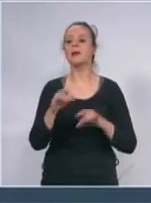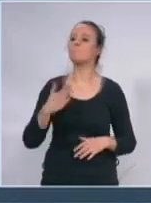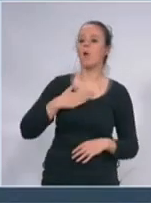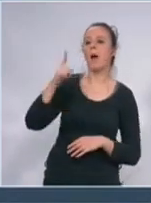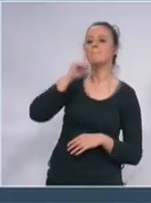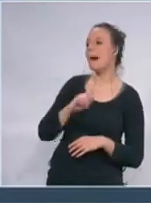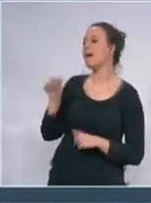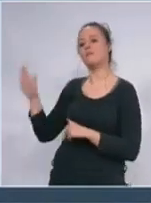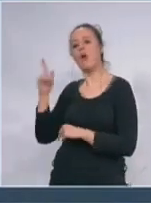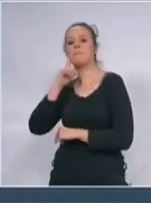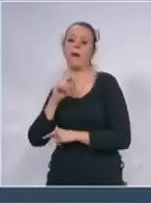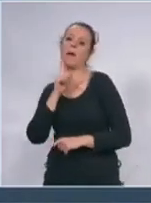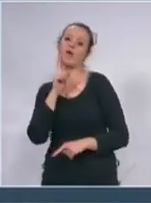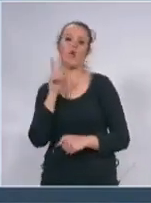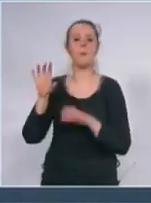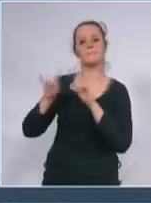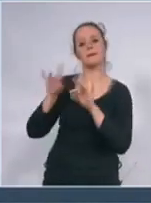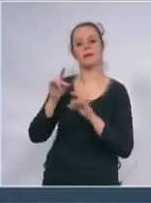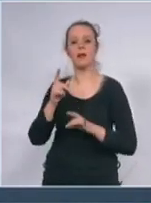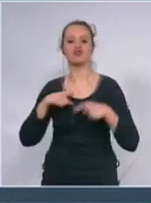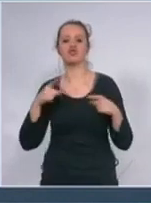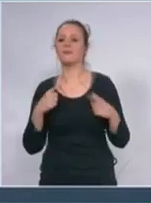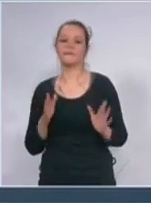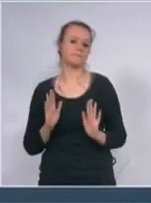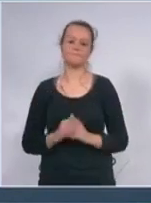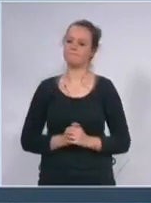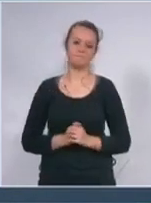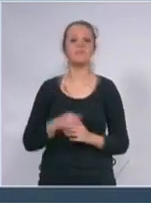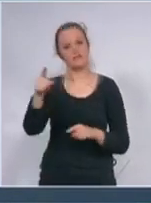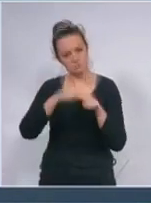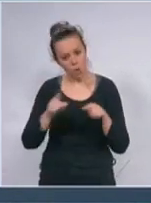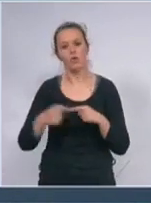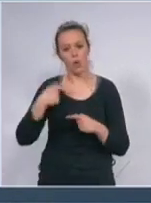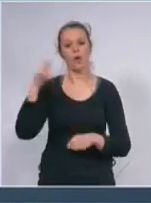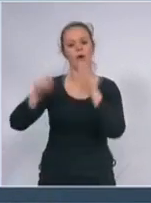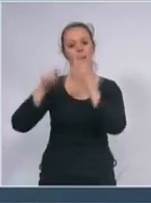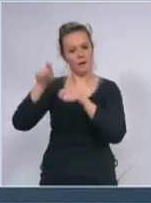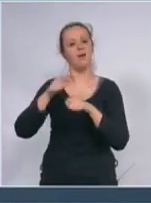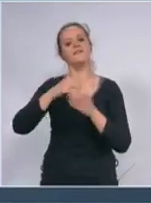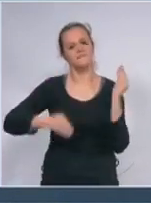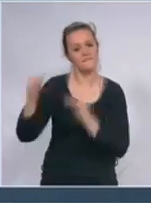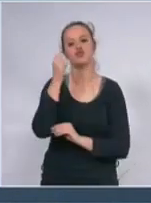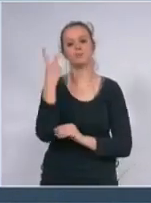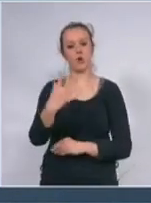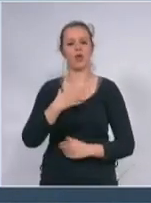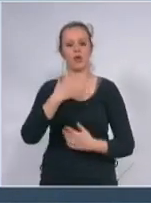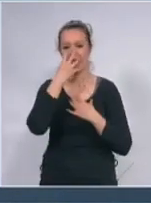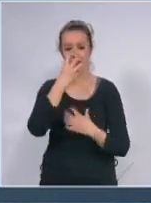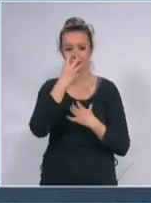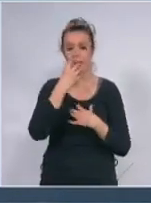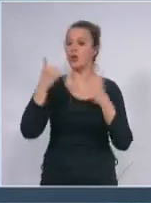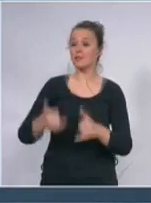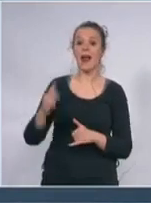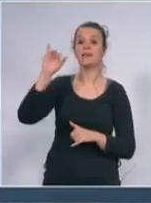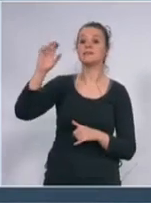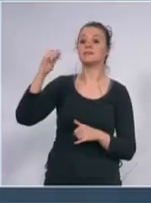da nam se to ne bi događalo zato uzimamo respiratora sve više danas imamo poziv četvorice evropskih lidera koji su tražili